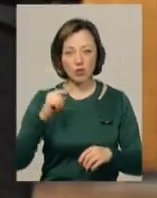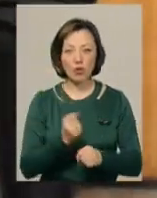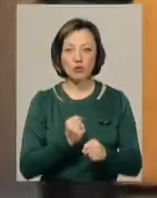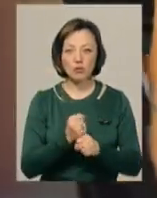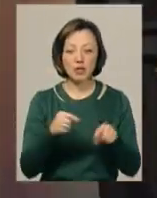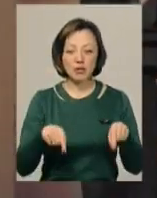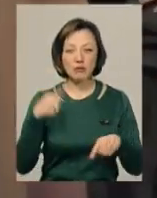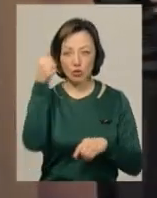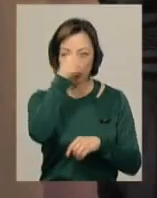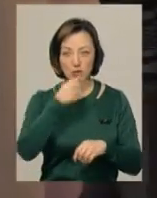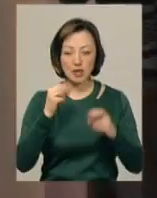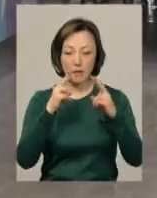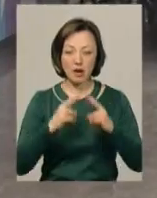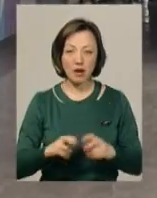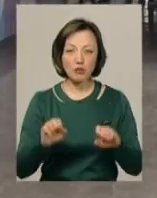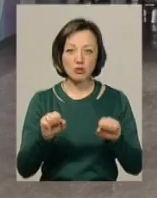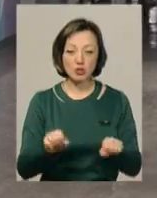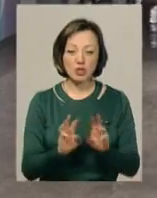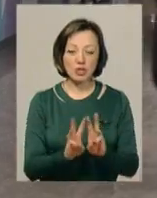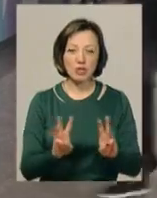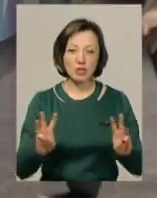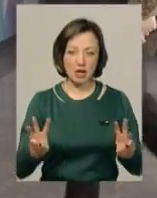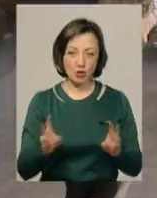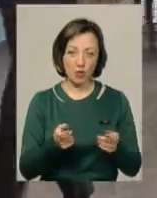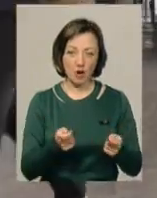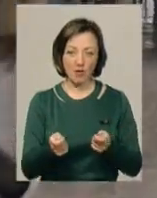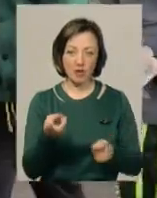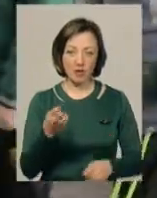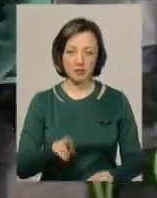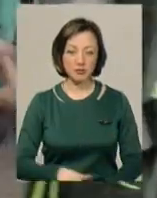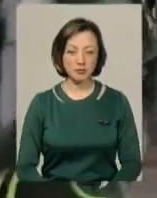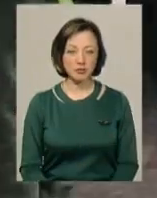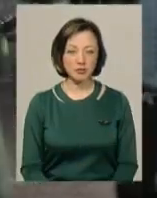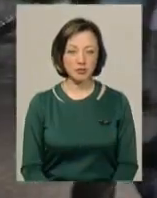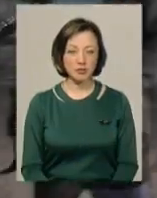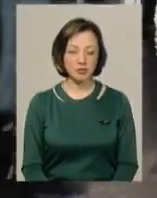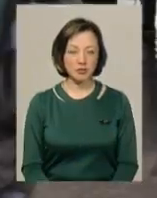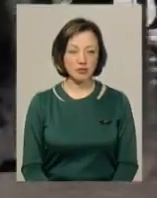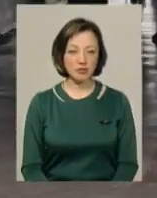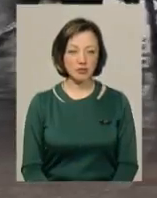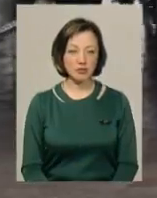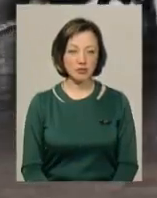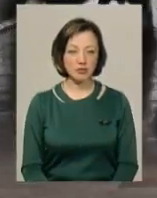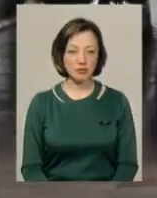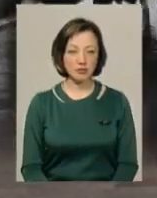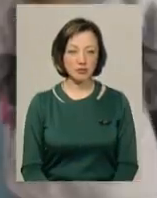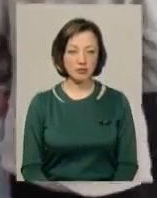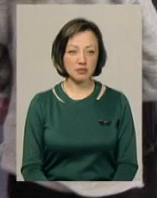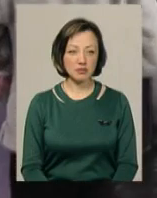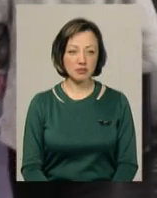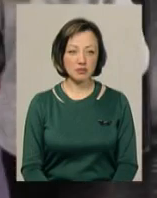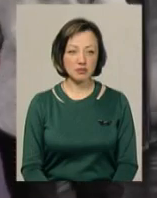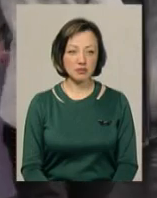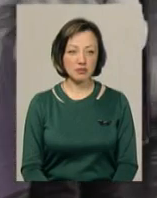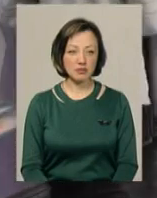розробили цьогоріч. Переглянути їх можна на сайті відомства. Тетяна Пресекар, Дарина Денисенко, Іван Мовчан, Володимир Паламар та Віктор Кривий.